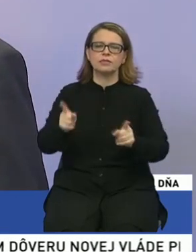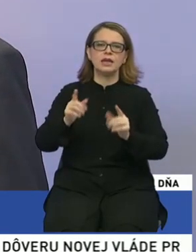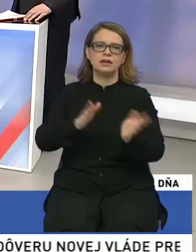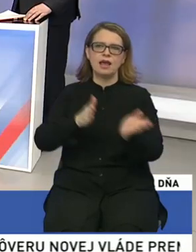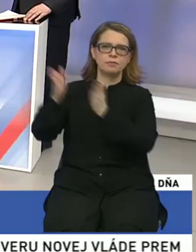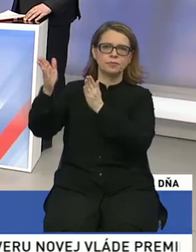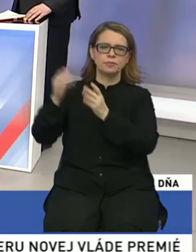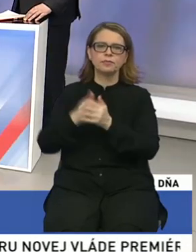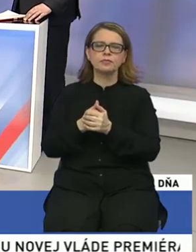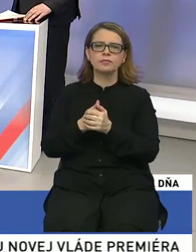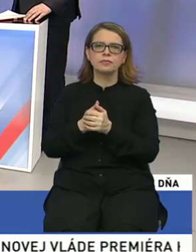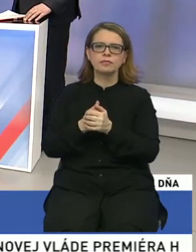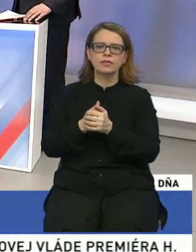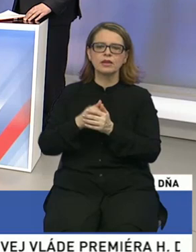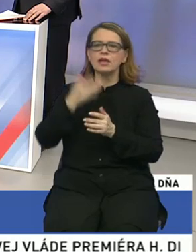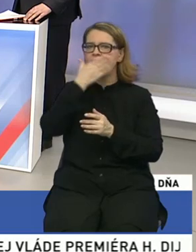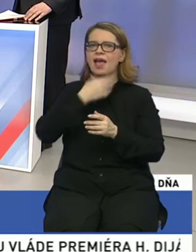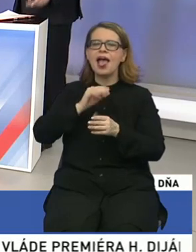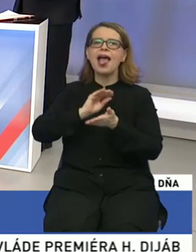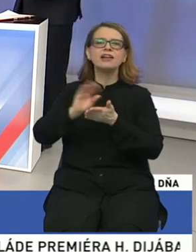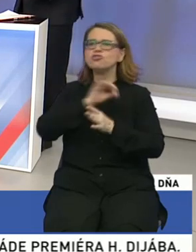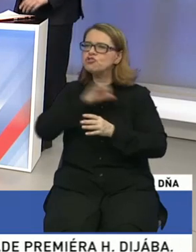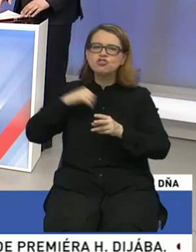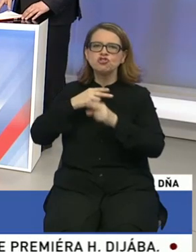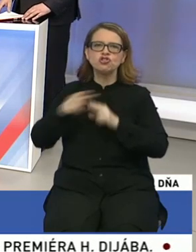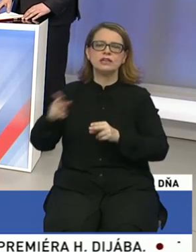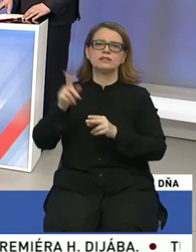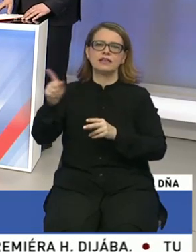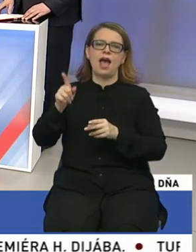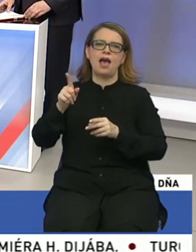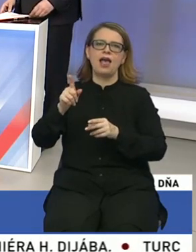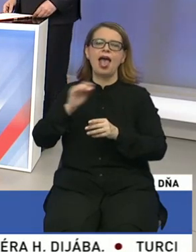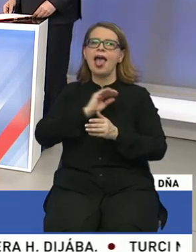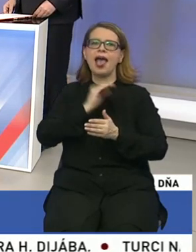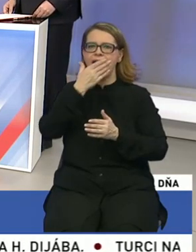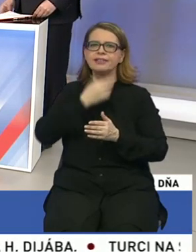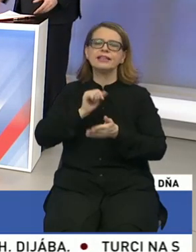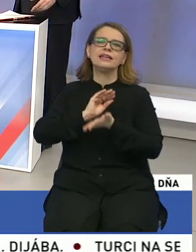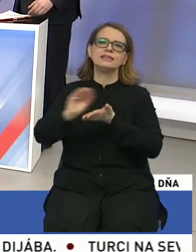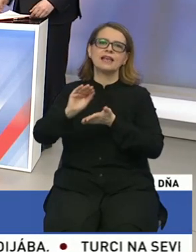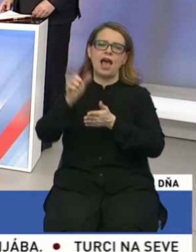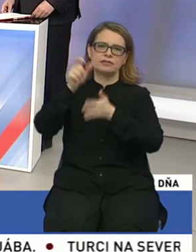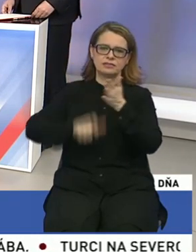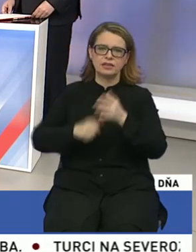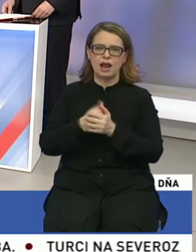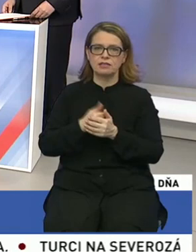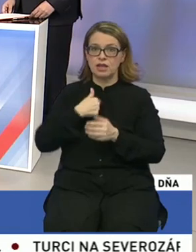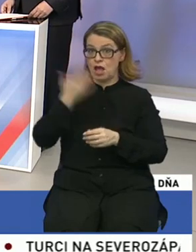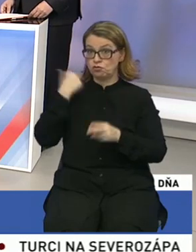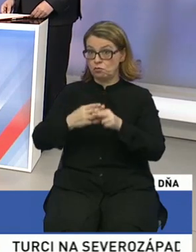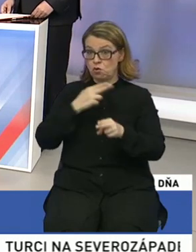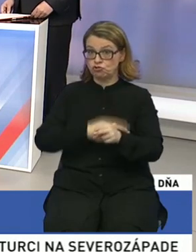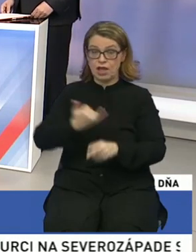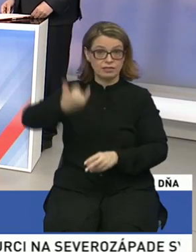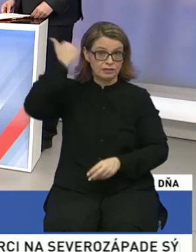homogénej etnickej strany. A teraz poďme k tomu, čo sa urobilo. Ja som bol štátnym tajomníkom na ministerstve